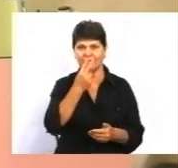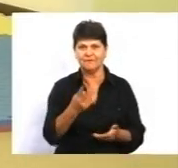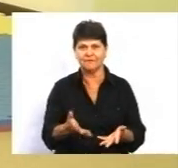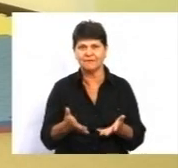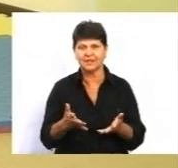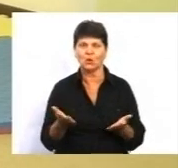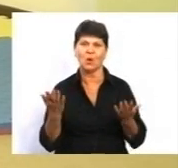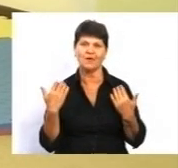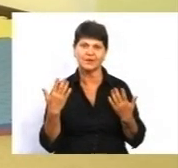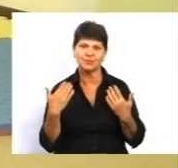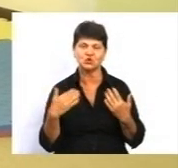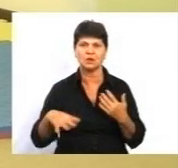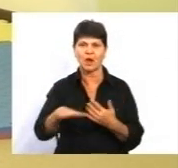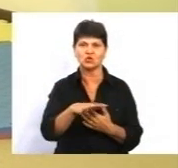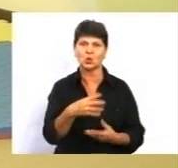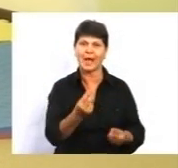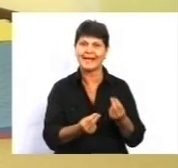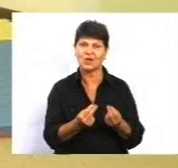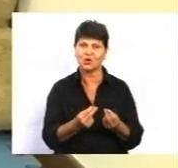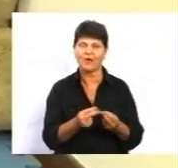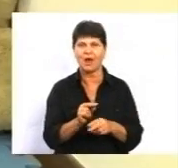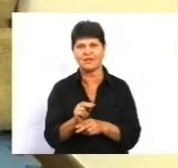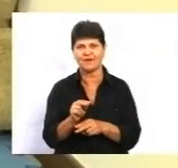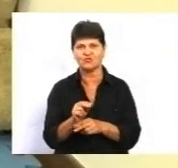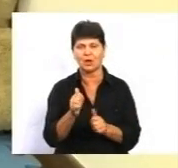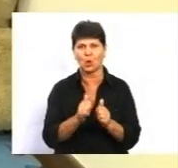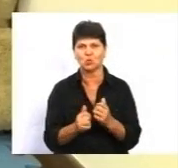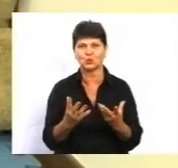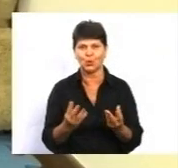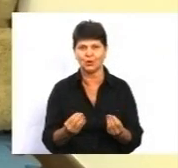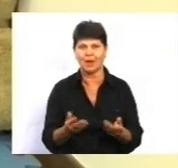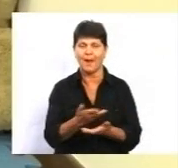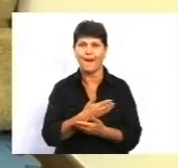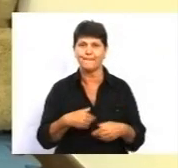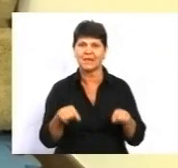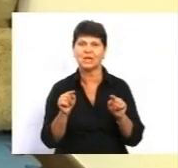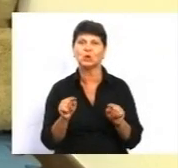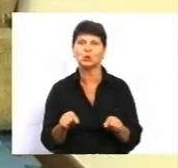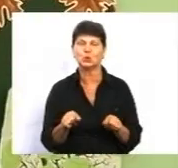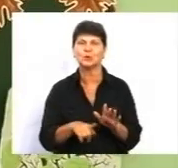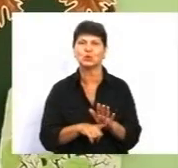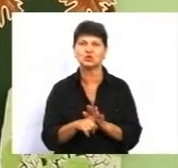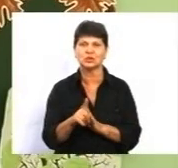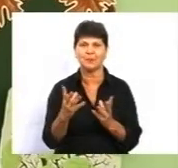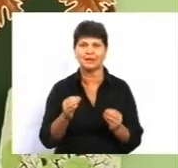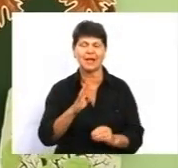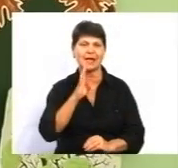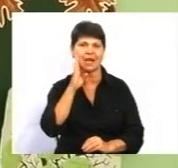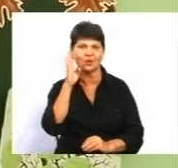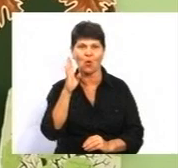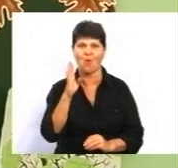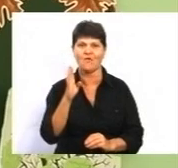відпочинкова зона, ігрова і також навчальна. Кожного дня ми тут починаємо день з ранкового кола,